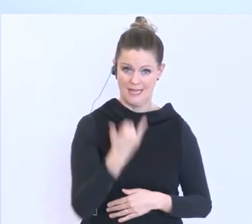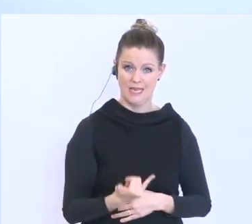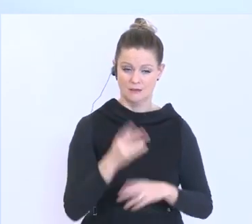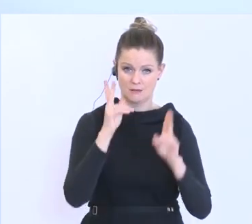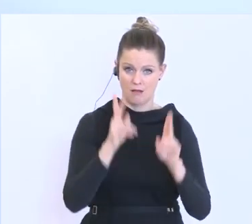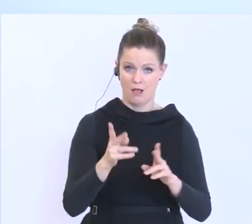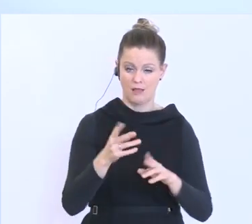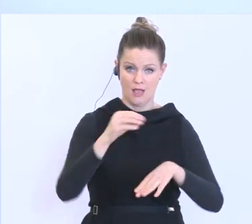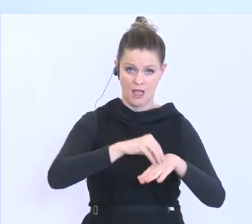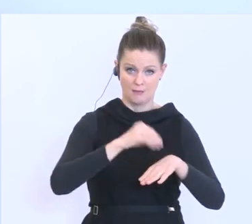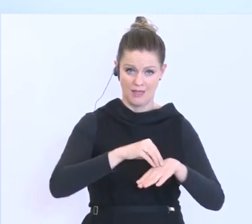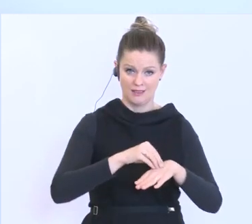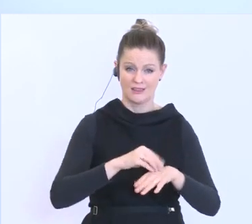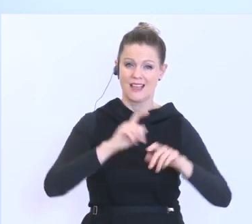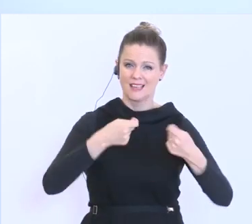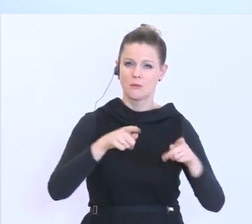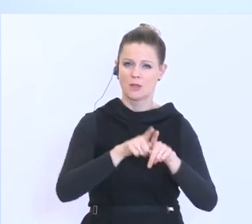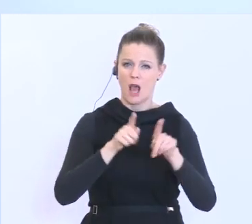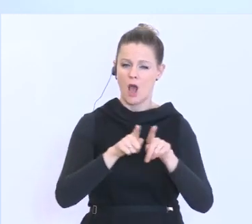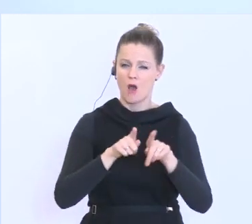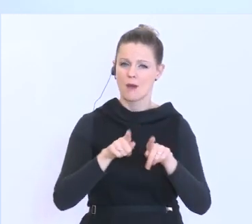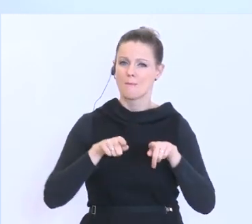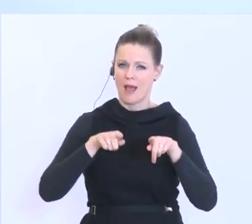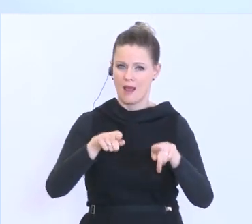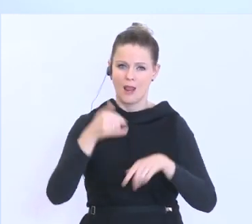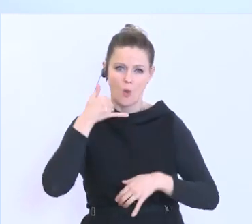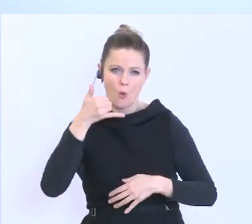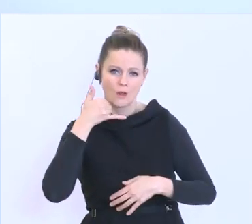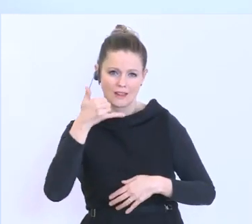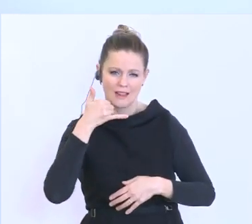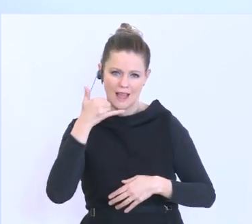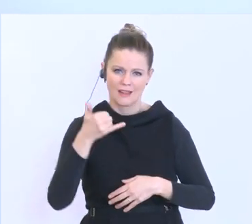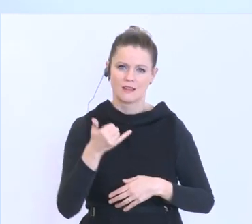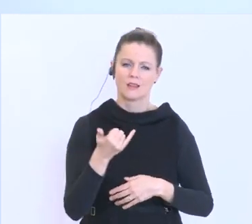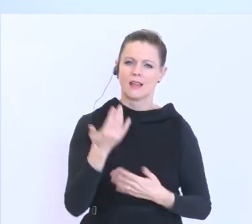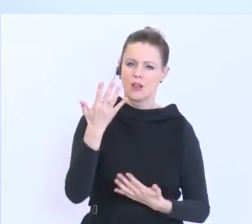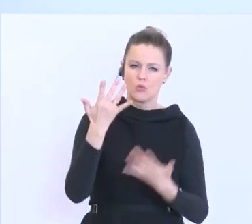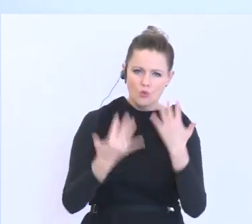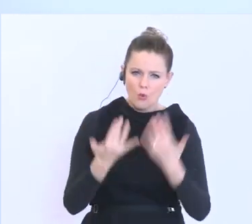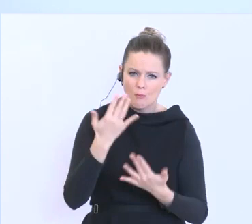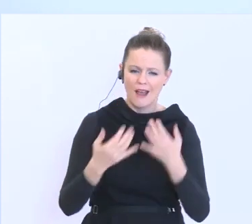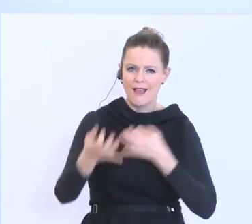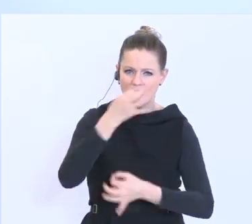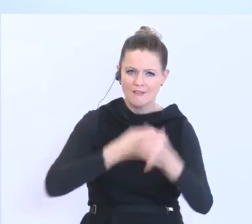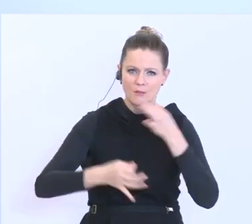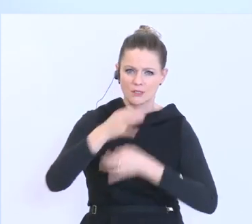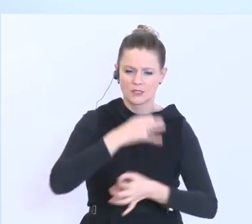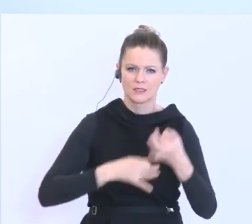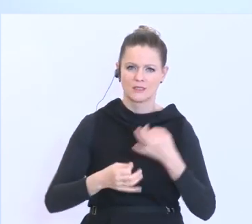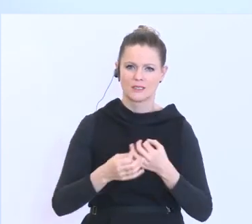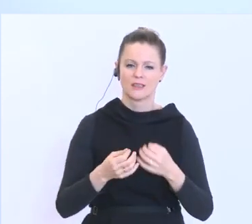haben entsprechend auch eine Hotline dazu eingerichtet. Alle entsprechende Nummern und Informationen finden sich unter